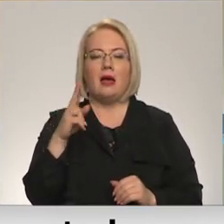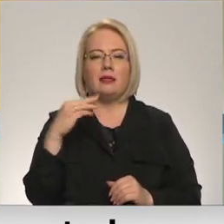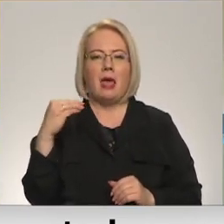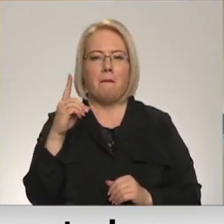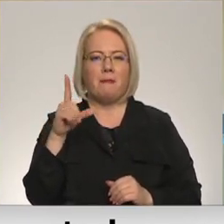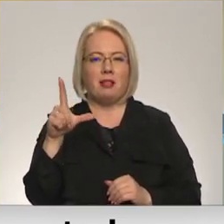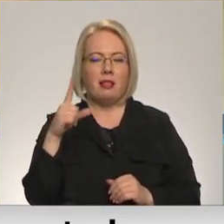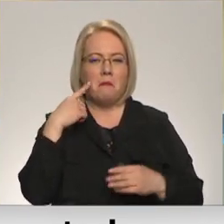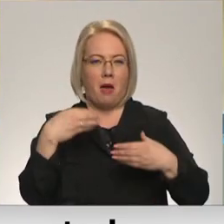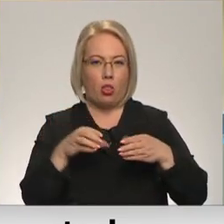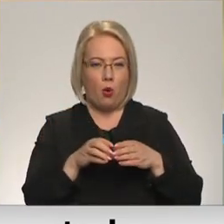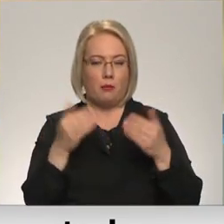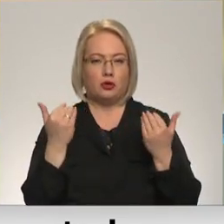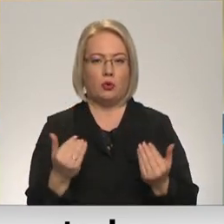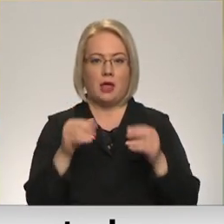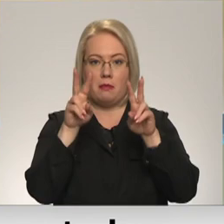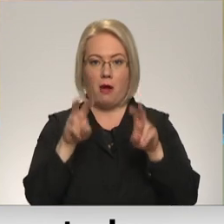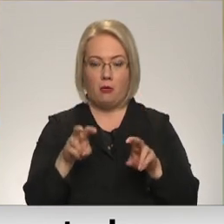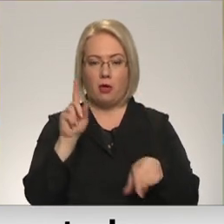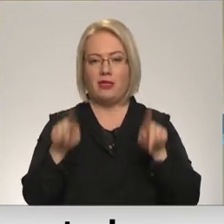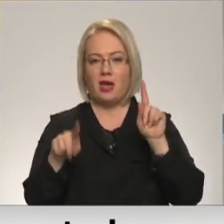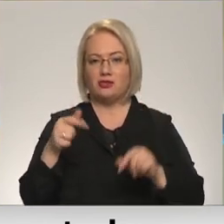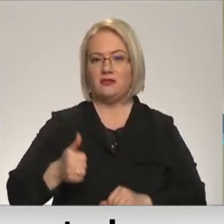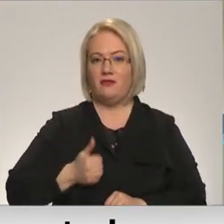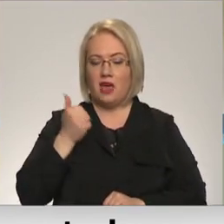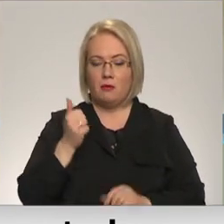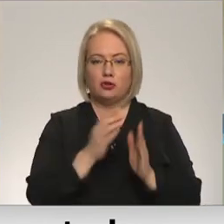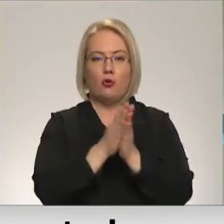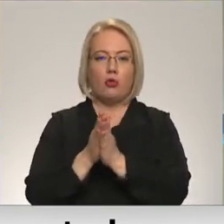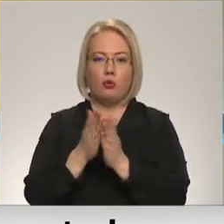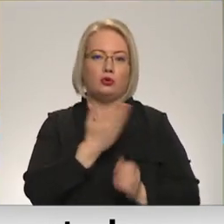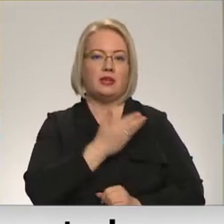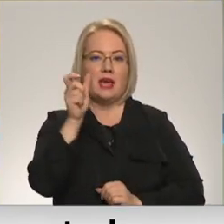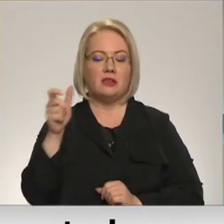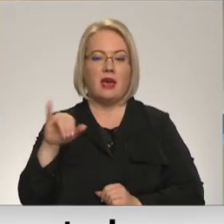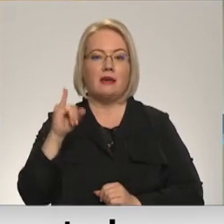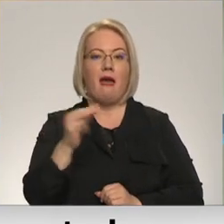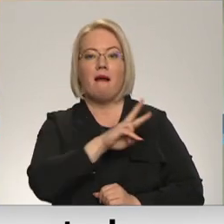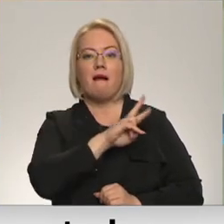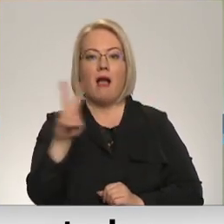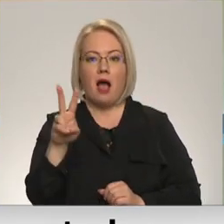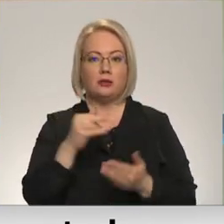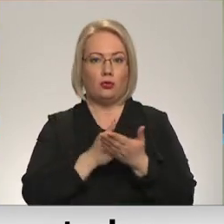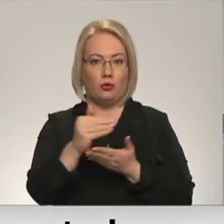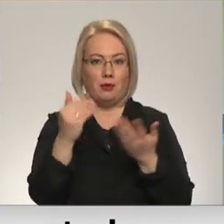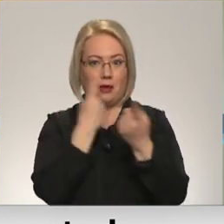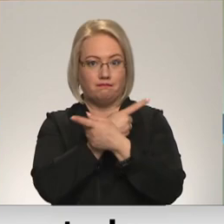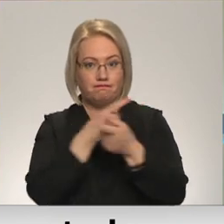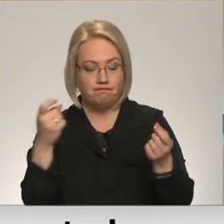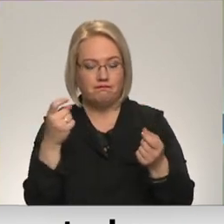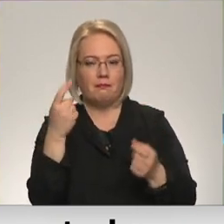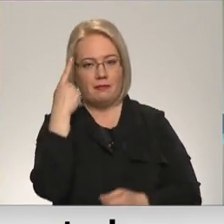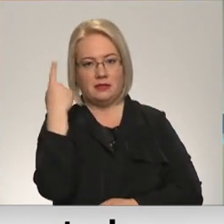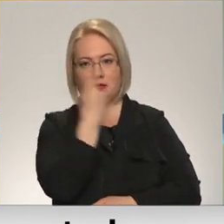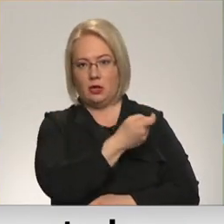plaša ziņas līdzakļu padome šodien pārbaudīja dažus uzņēmumus un aicinīja dzīvotājus ziņot, ja kāds aizliegtos kanālus, savā programmā tomēr pamana.